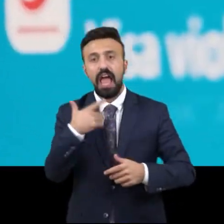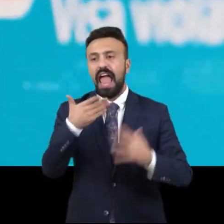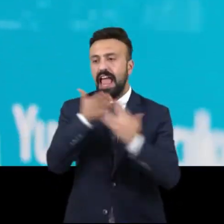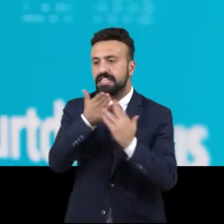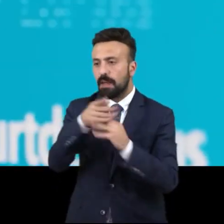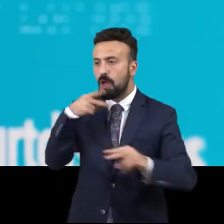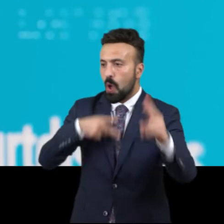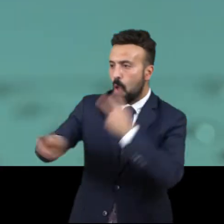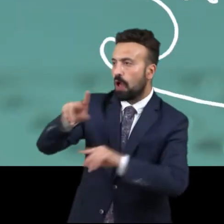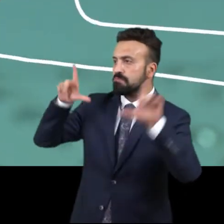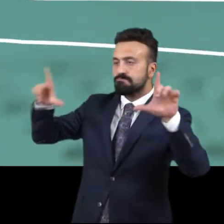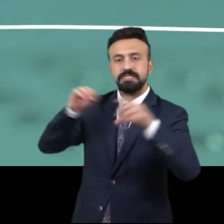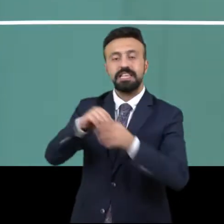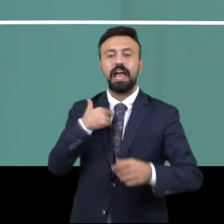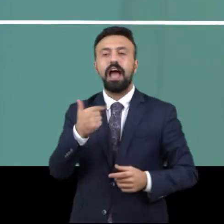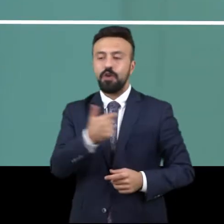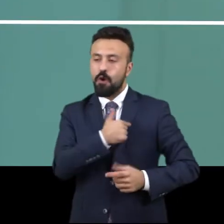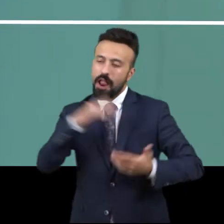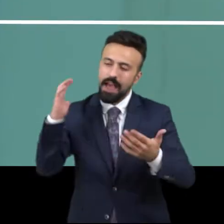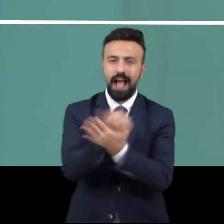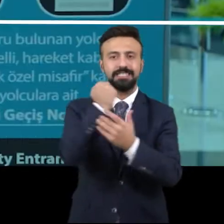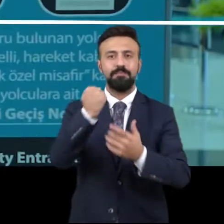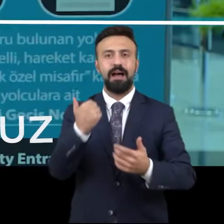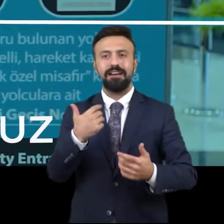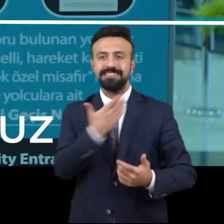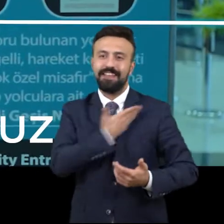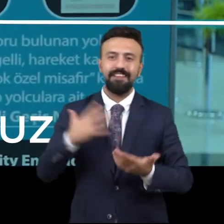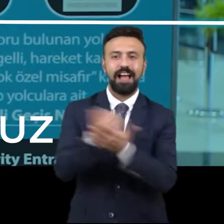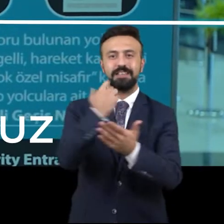erişilebilir rotayla gönülleri birbirine bağlıyoruz.